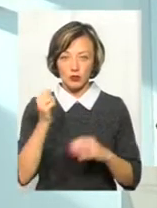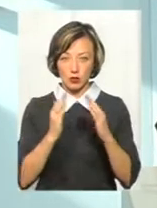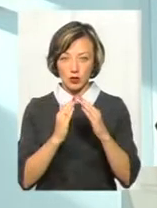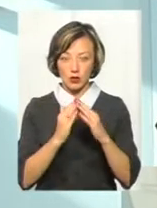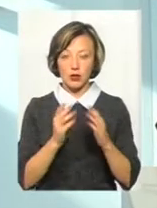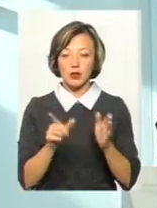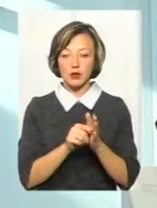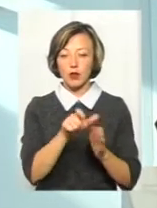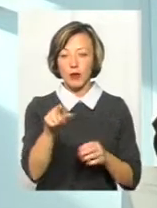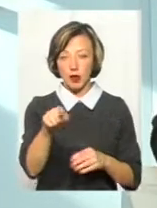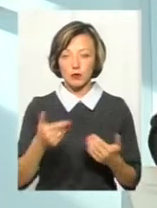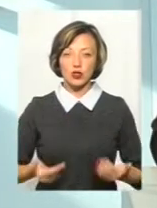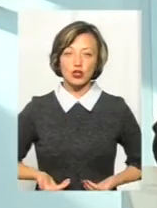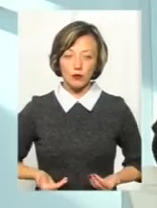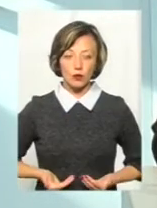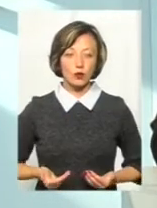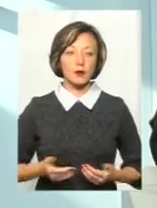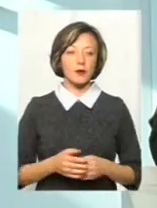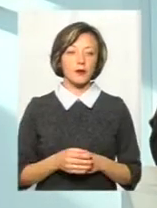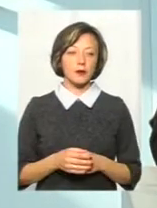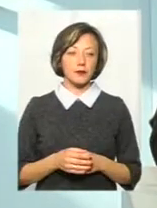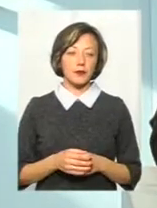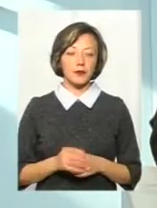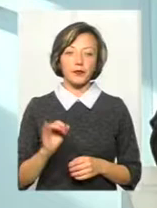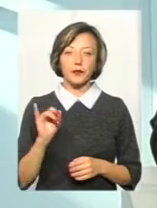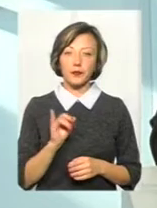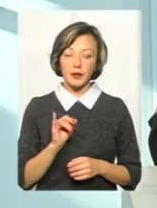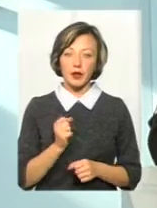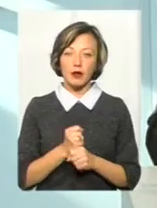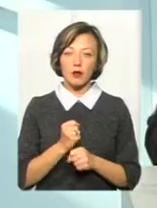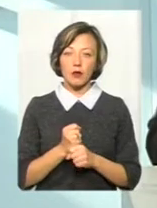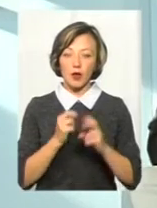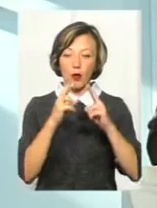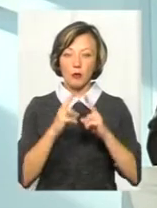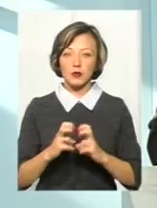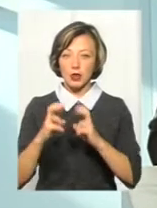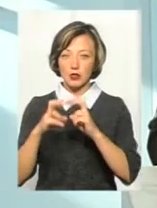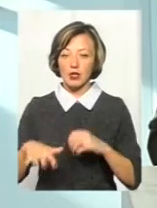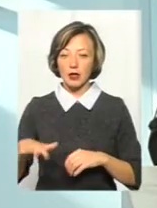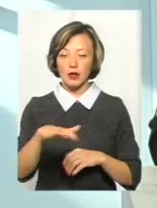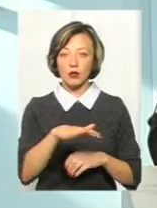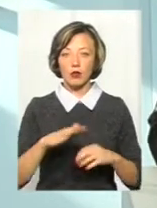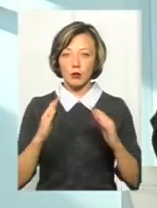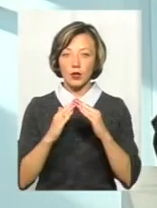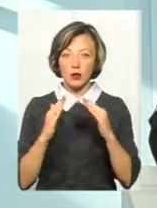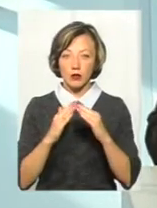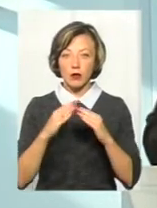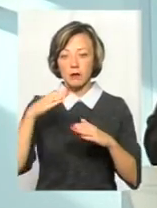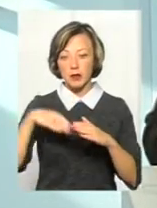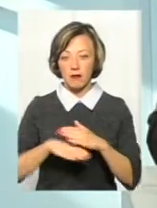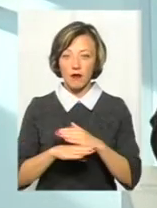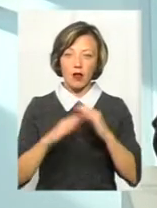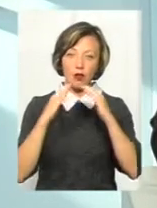з громадянами, які там живуть, мешканцями, і робимо обстеження їхньої території будинку, підвали,